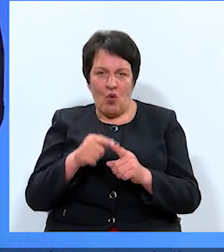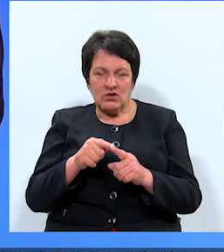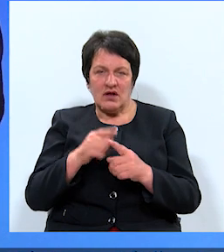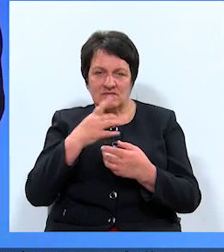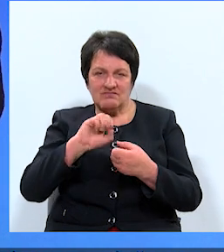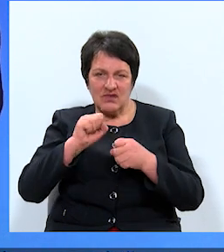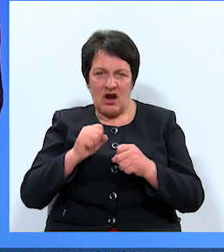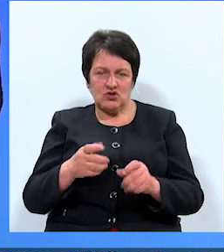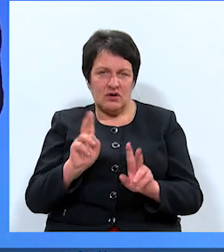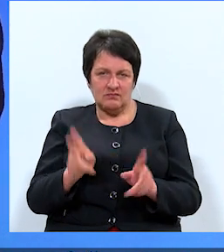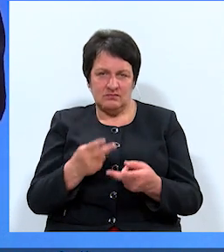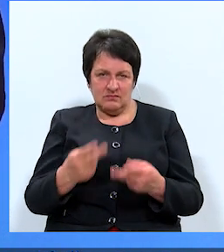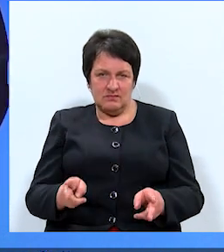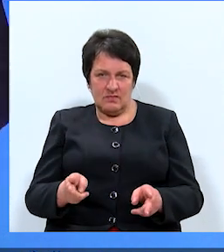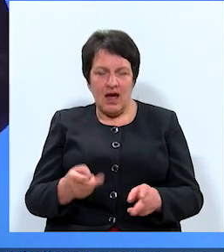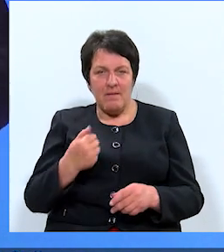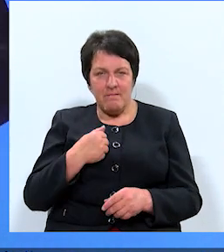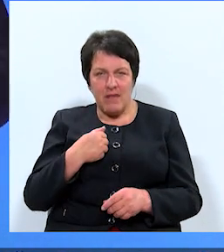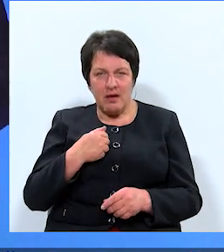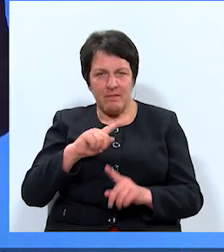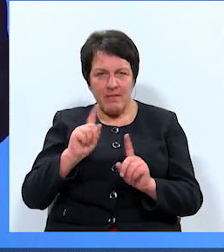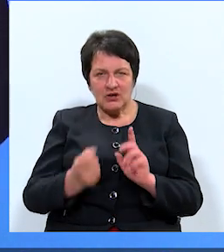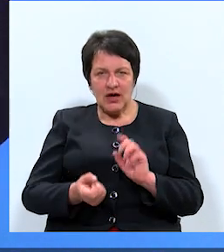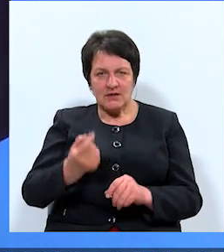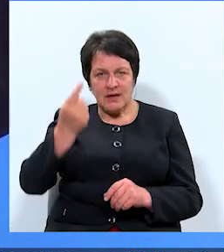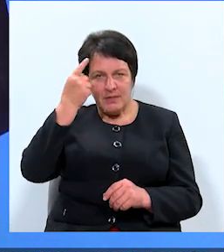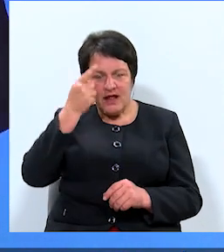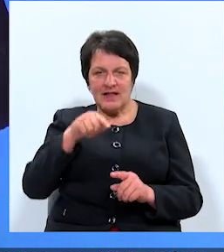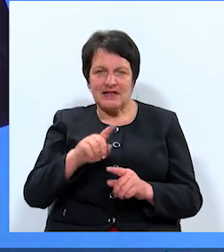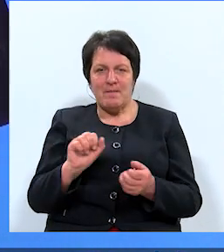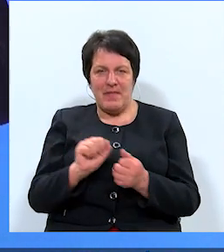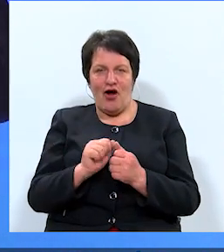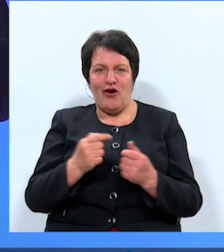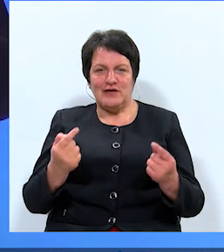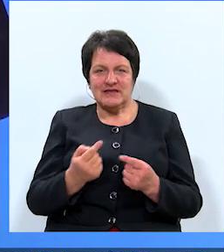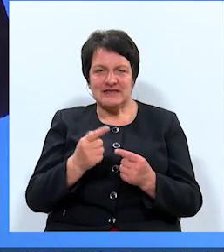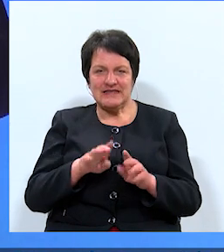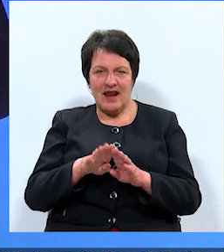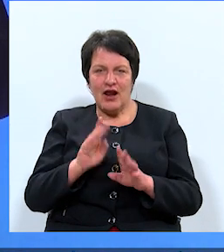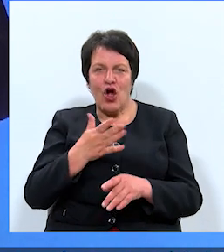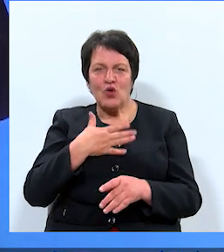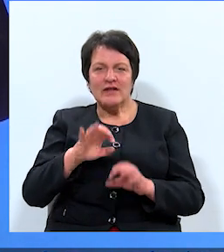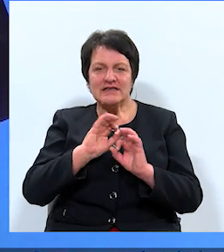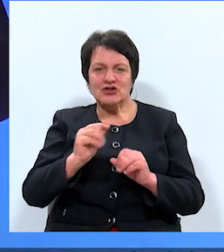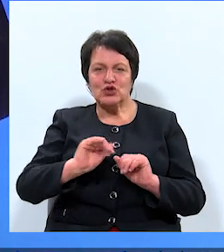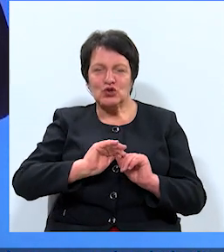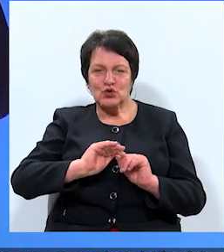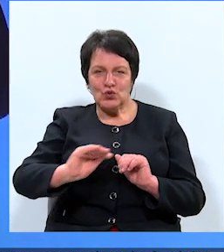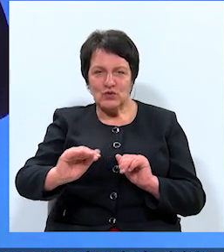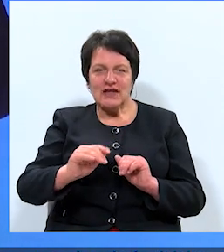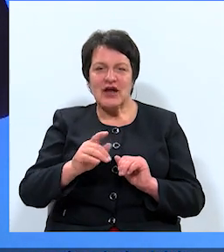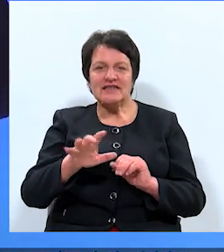graušana. Un man neviļus ienāca biologiskas salīdzinājums tāds ar ļoti skaistiem tūkstnešiem dzīvnieciņiem